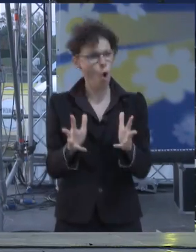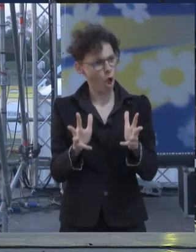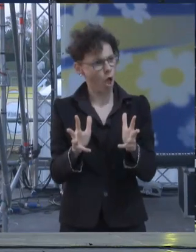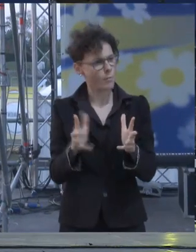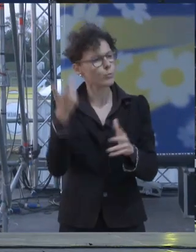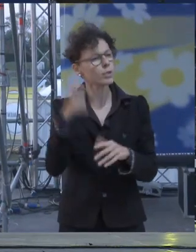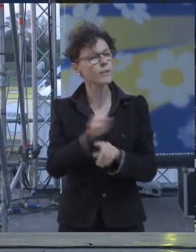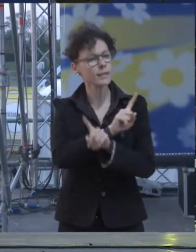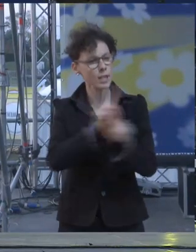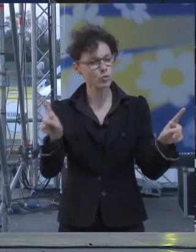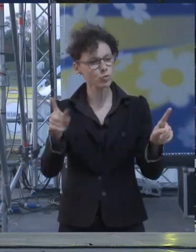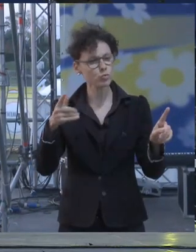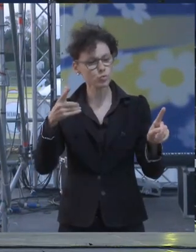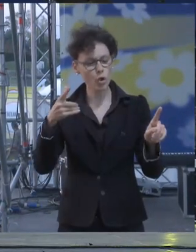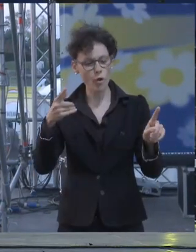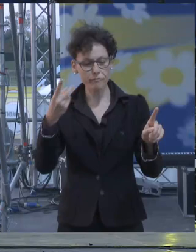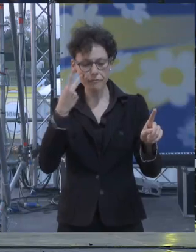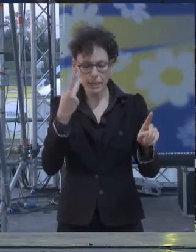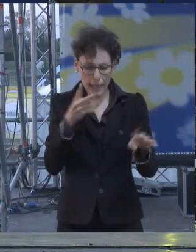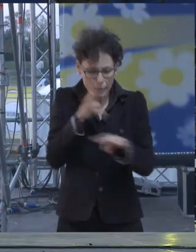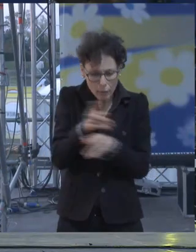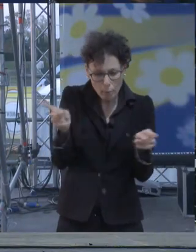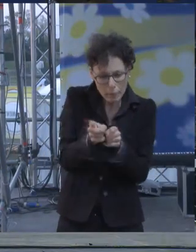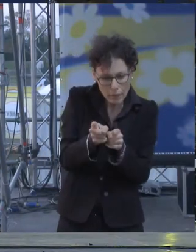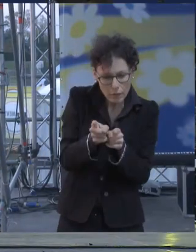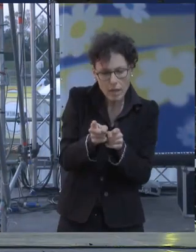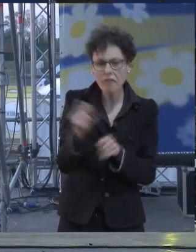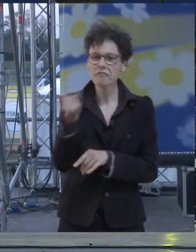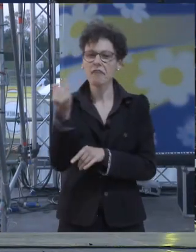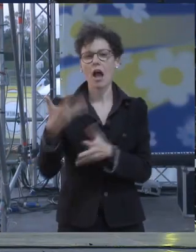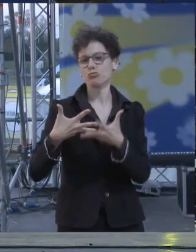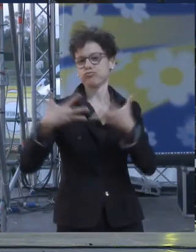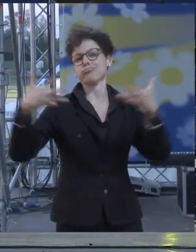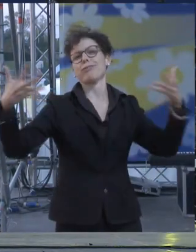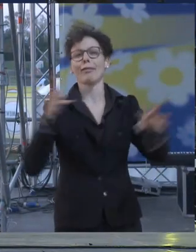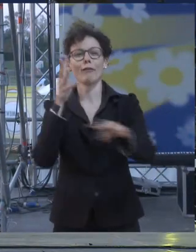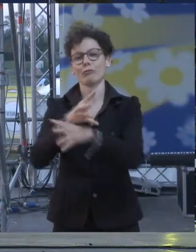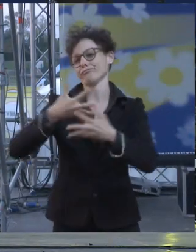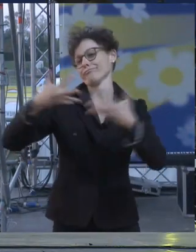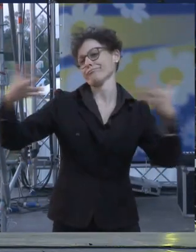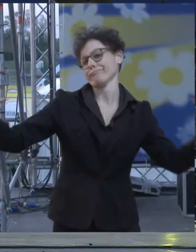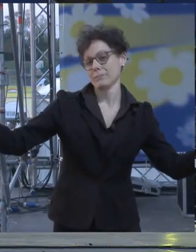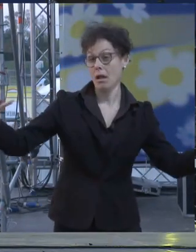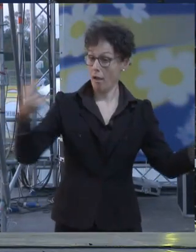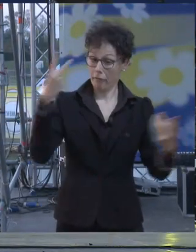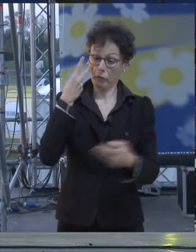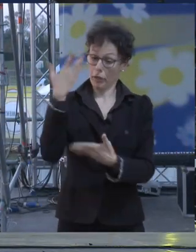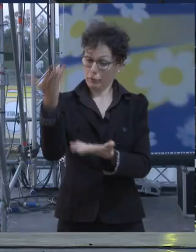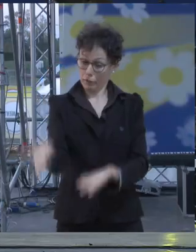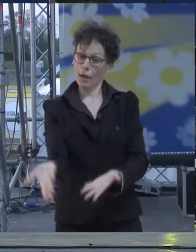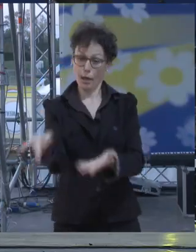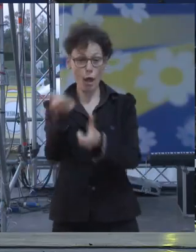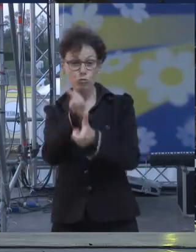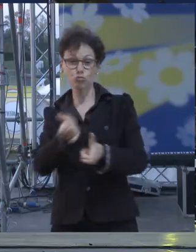gli interventi piccoli è molto più facile fare una grande opera mettere tante risorse in un unico punto e dire questo l'ha fatto la